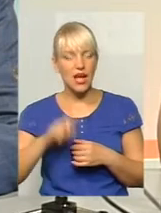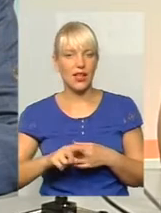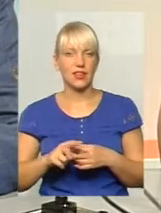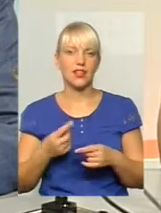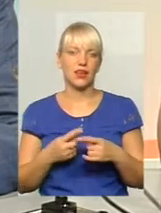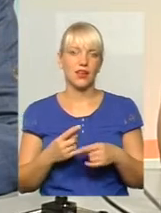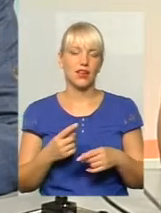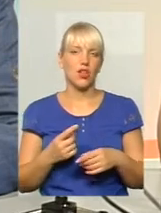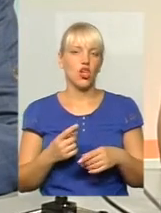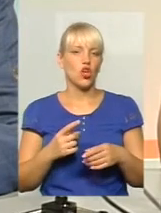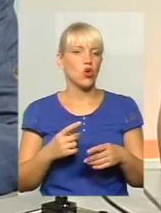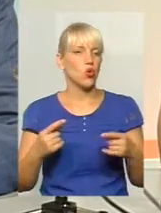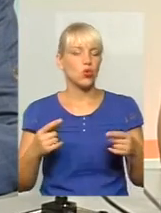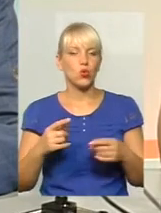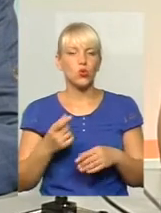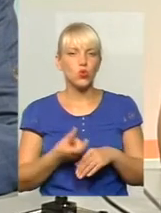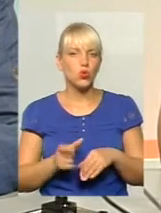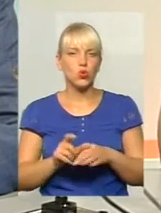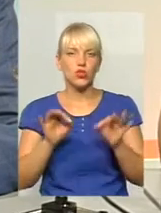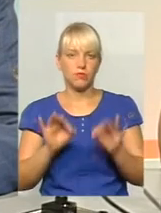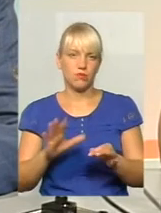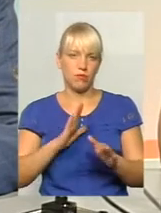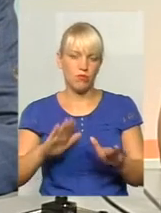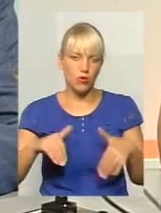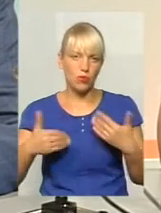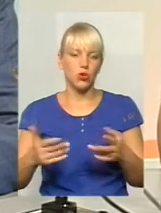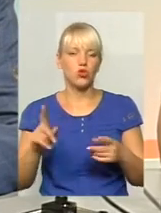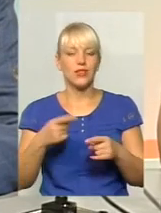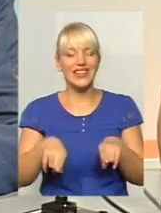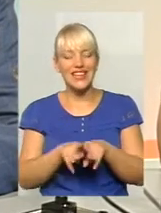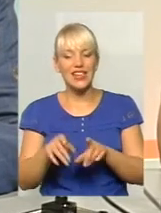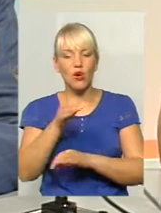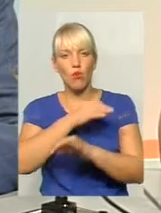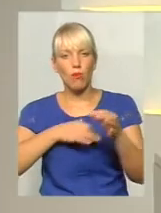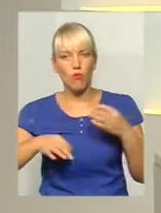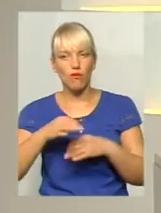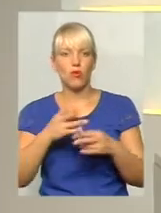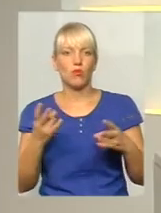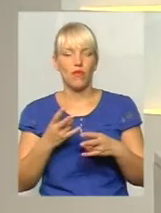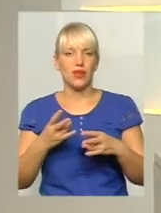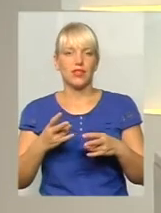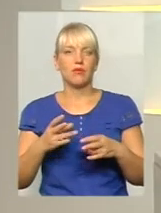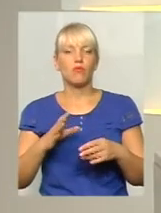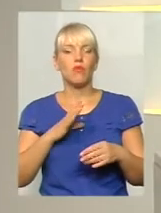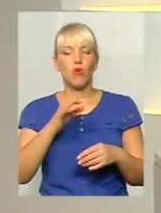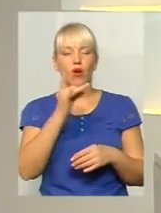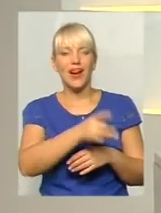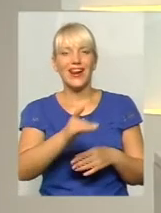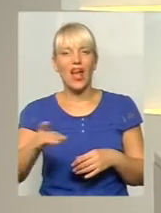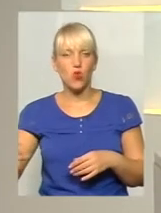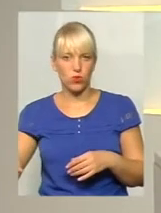дуже слушна була пропозиція щодо того, щоб подібні обговорення, подібні слухання проходили по мікрорайонам.